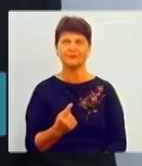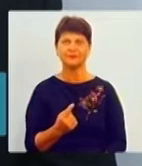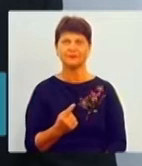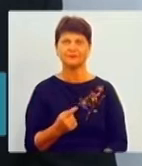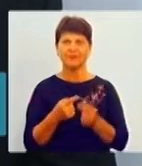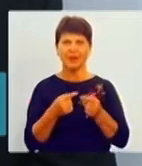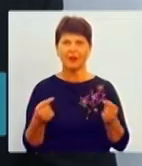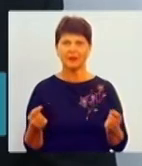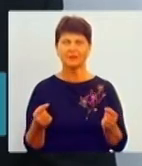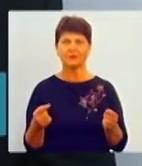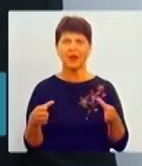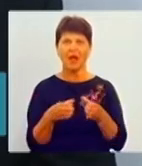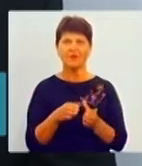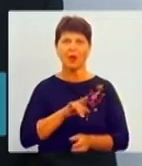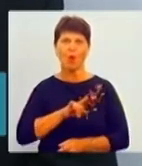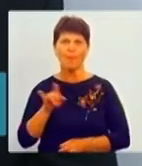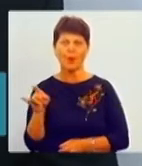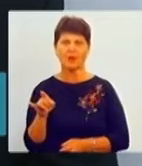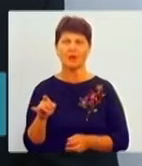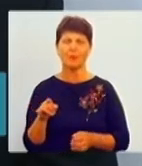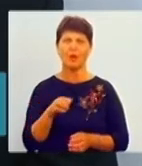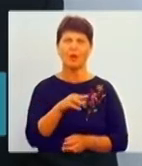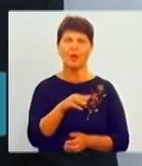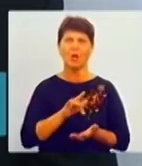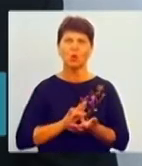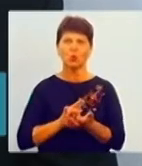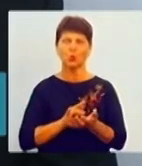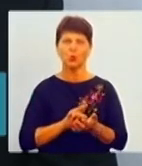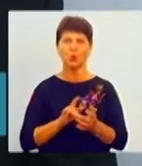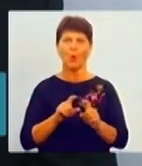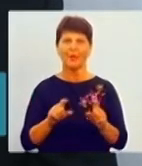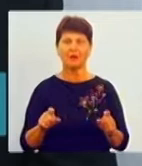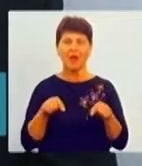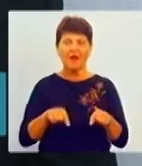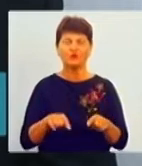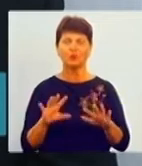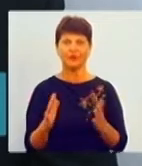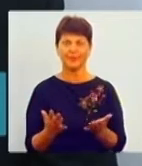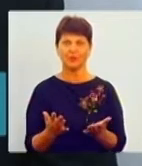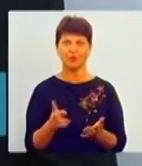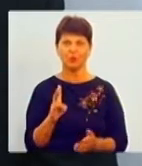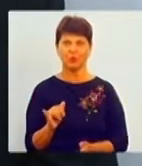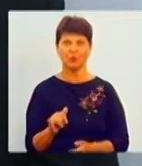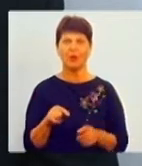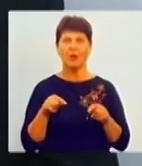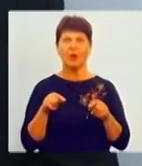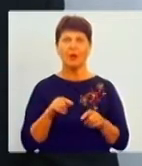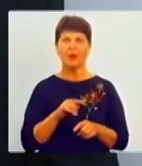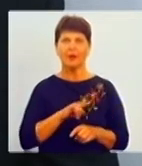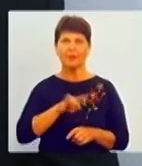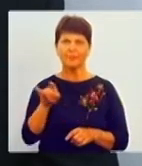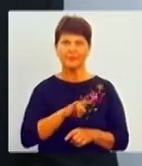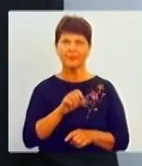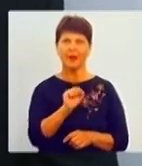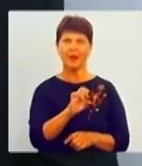різними авіакомпаніями, різними туроператорами, тому тут… А в цьому випадку? В цьому випадку… Рейси саме до Анталії? До